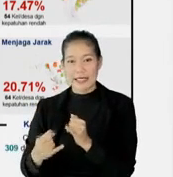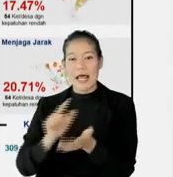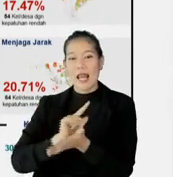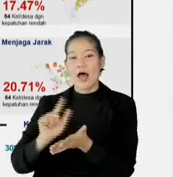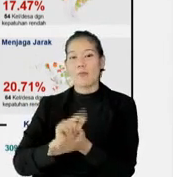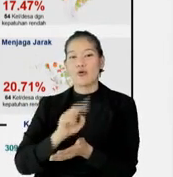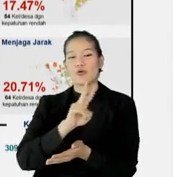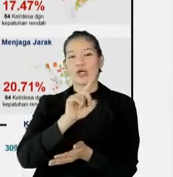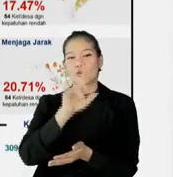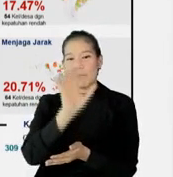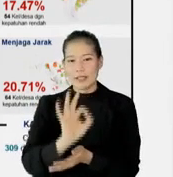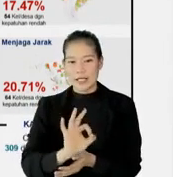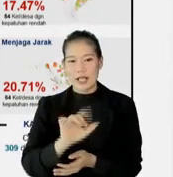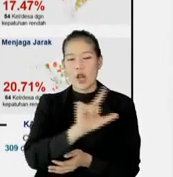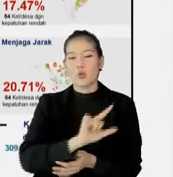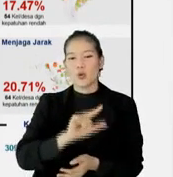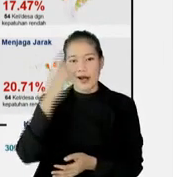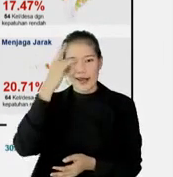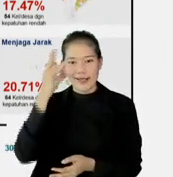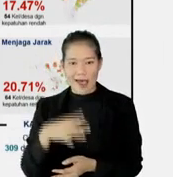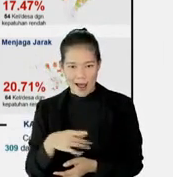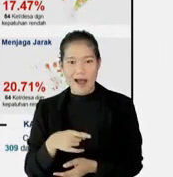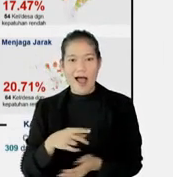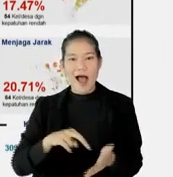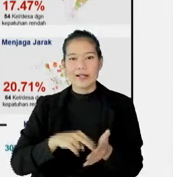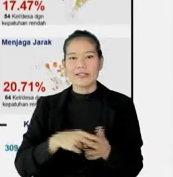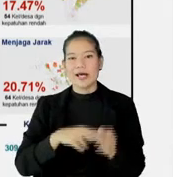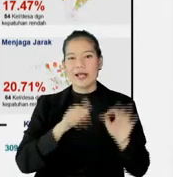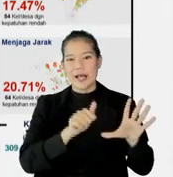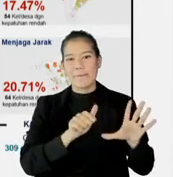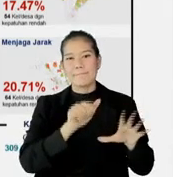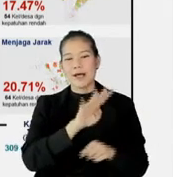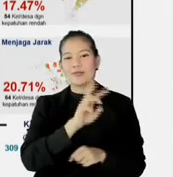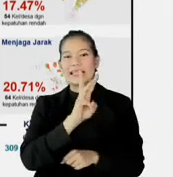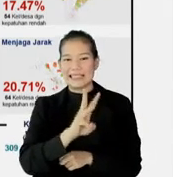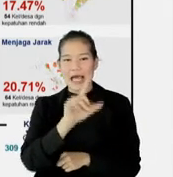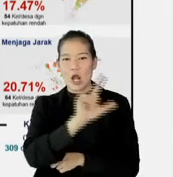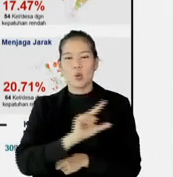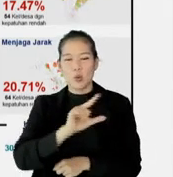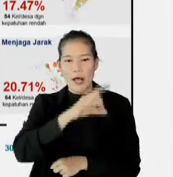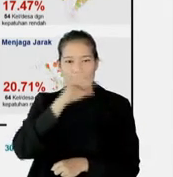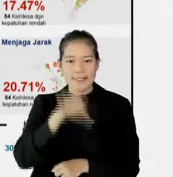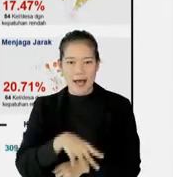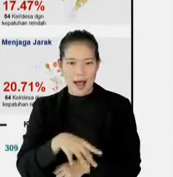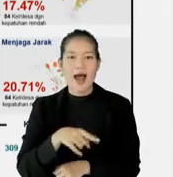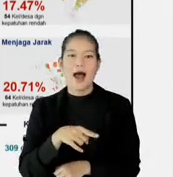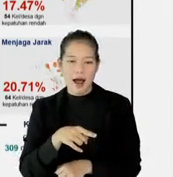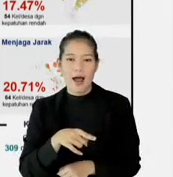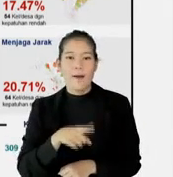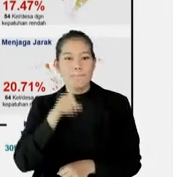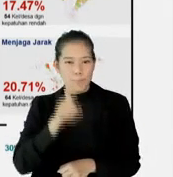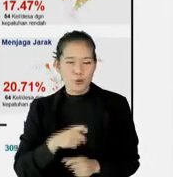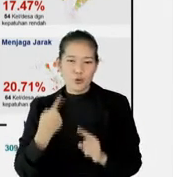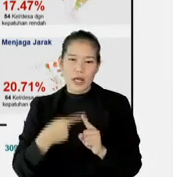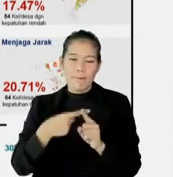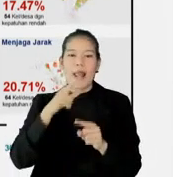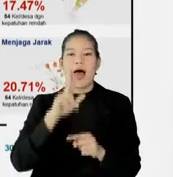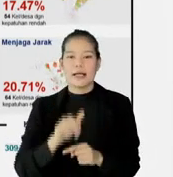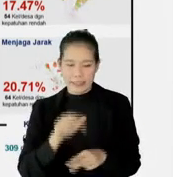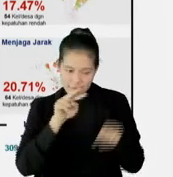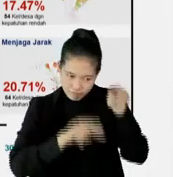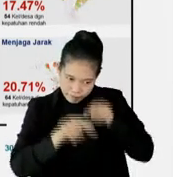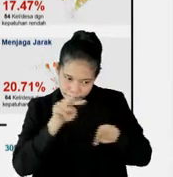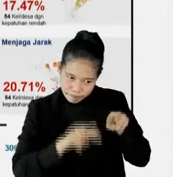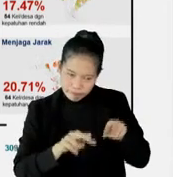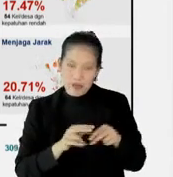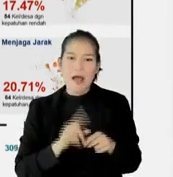21 persen, kelurahan dan desa yang ada di sana. Sekitar 643, kelurahan dan desa. Masih perlu ditingkatkan lagi nih, monitoringnya agar